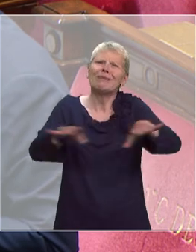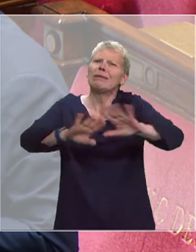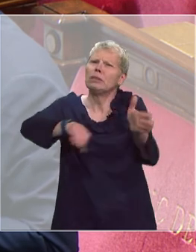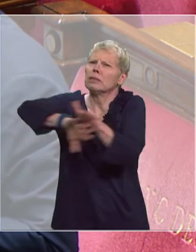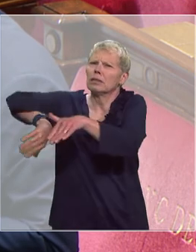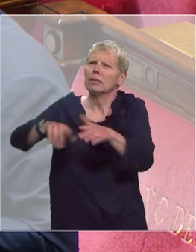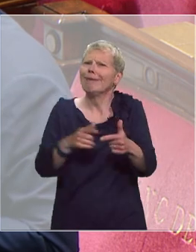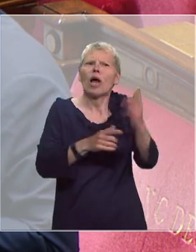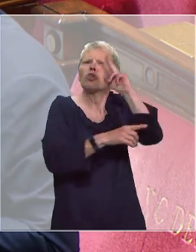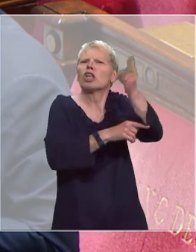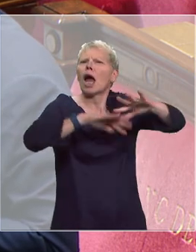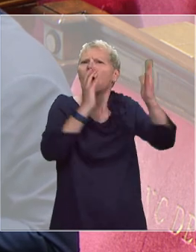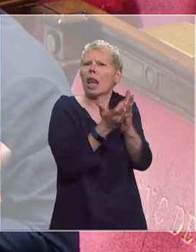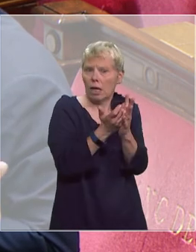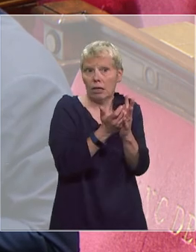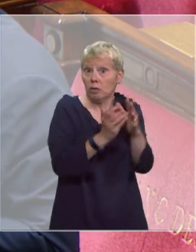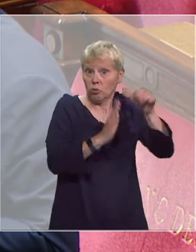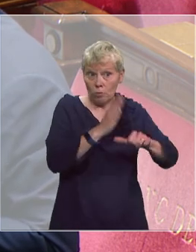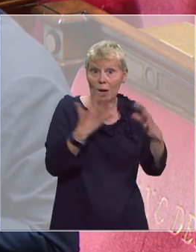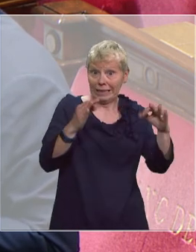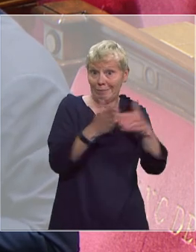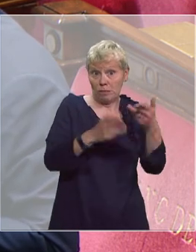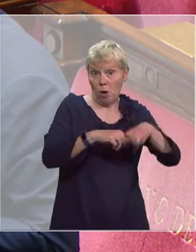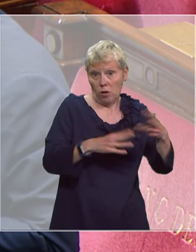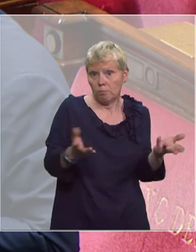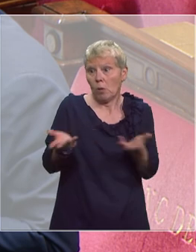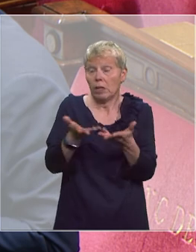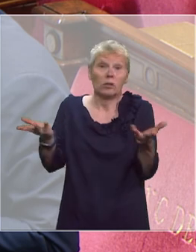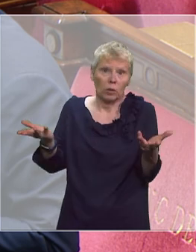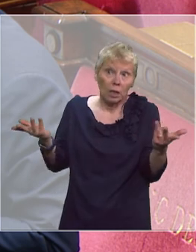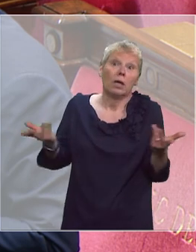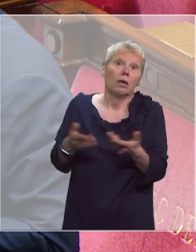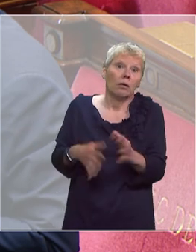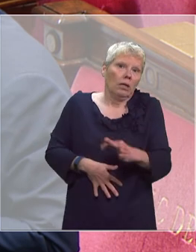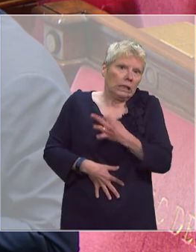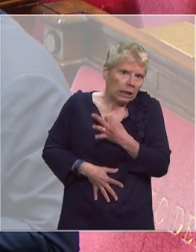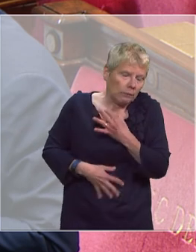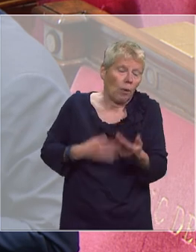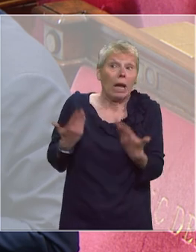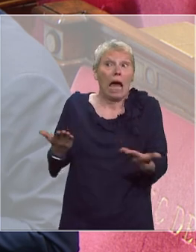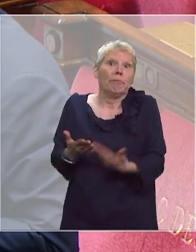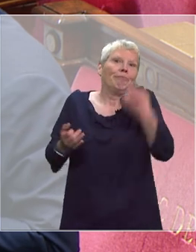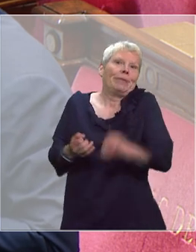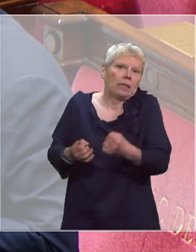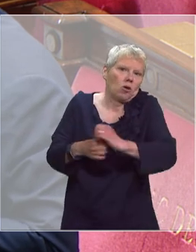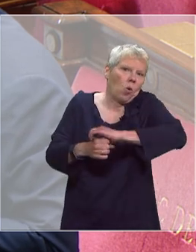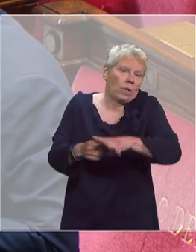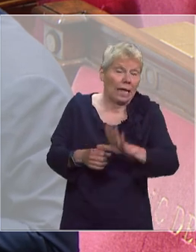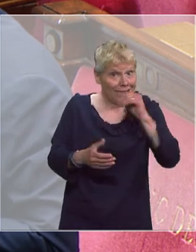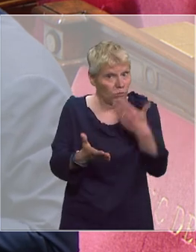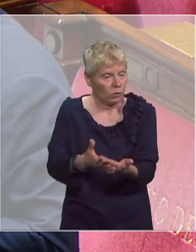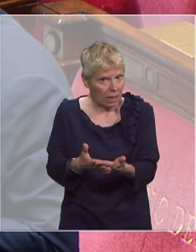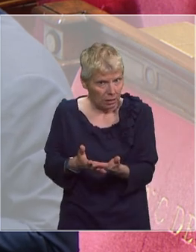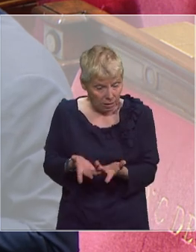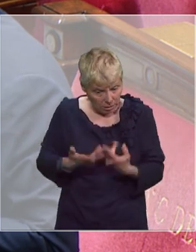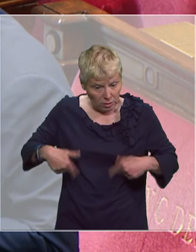Donc ce sont des personnes particulièrement fragiles aussi au regard de chaque épidémie de grippe et évidemment de coronavirus. Raison pour laquelle des décisions